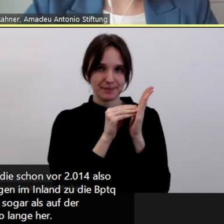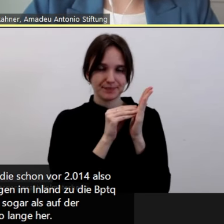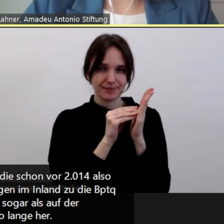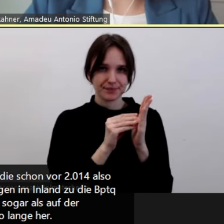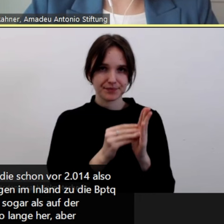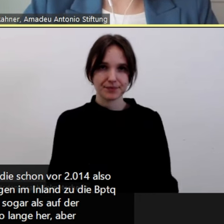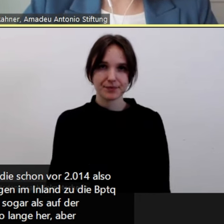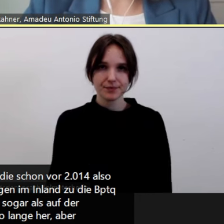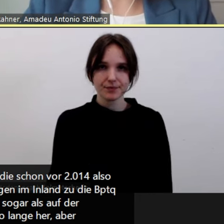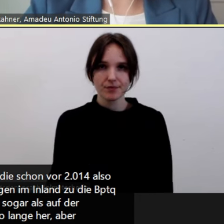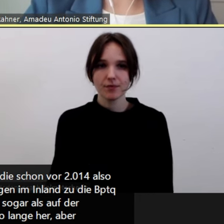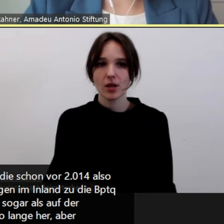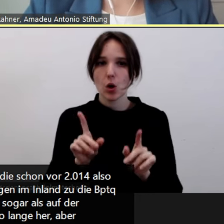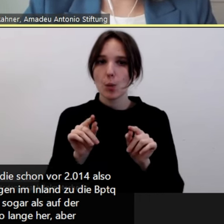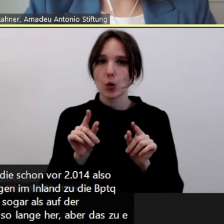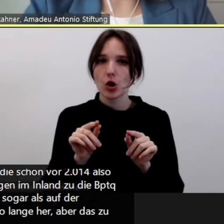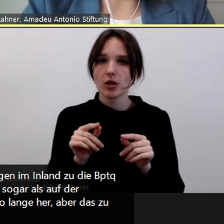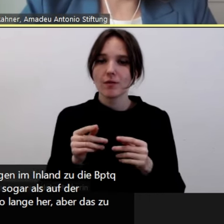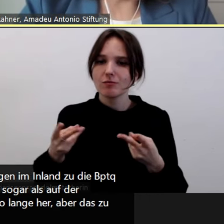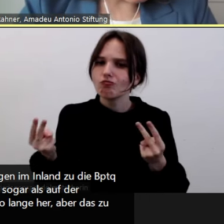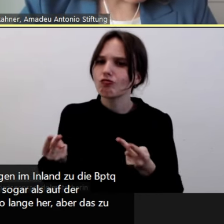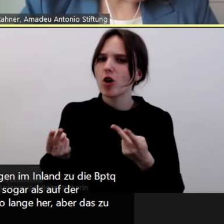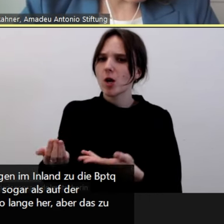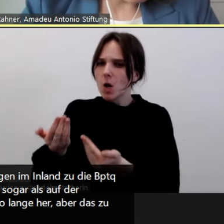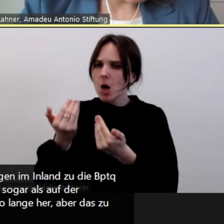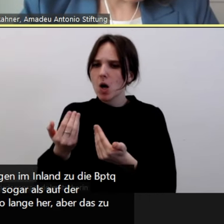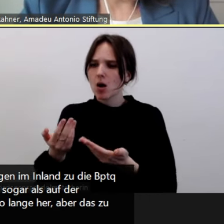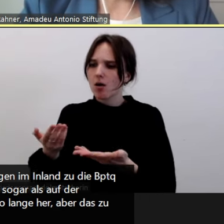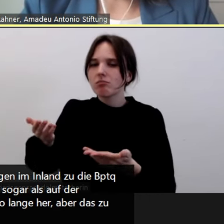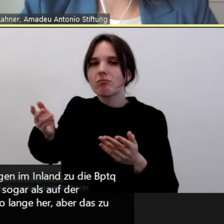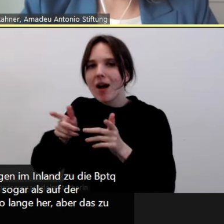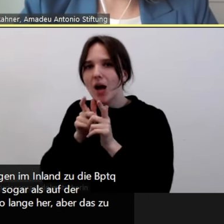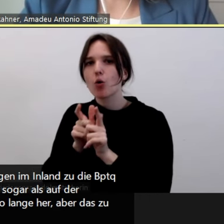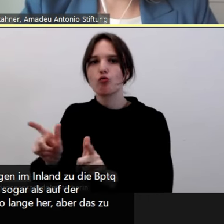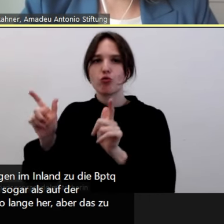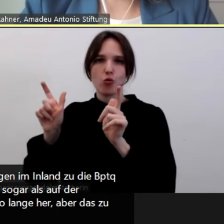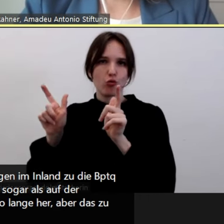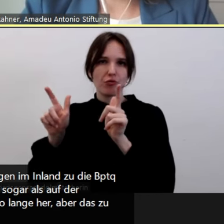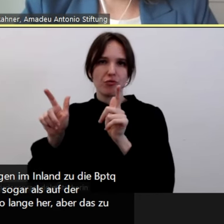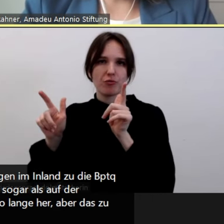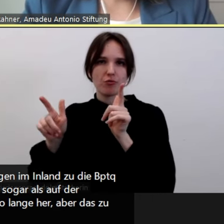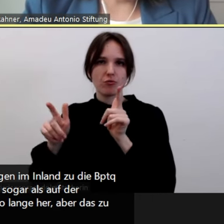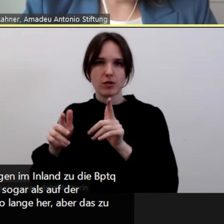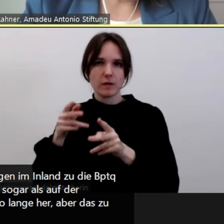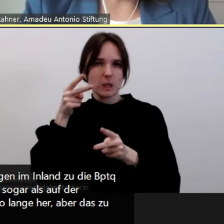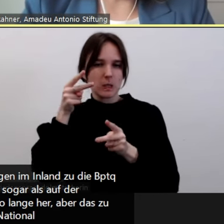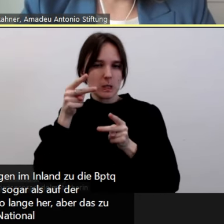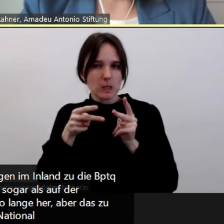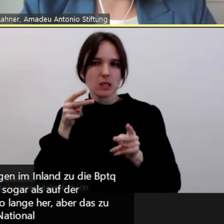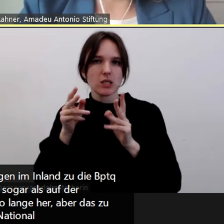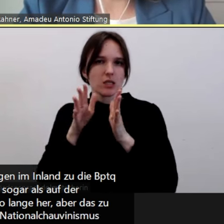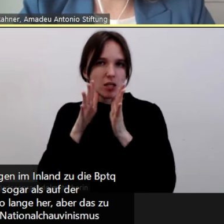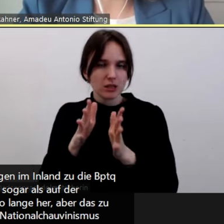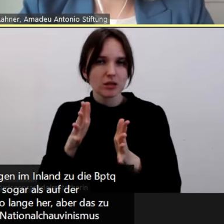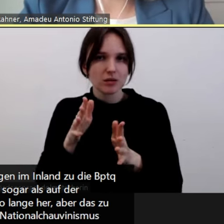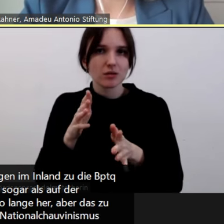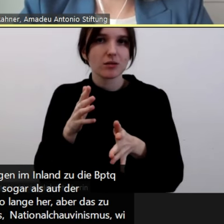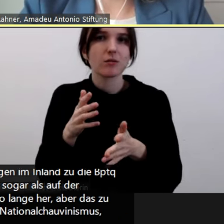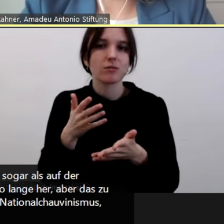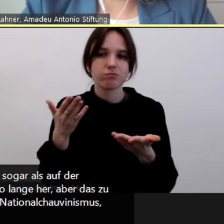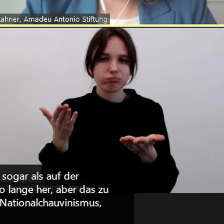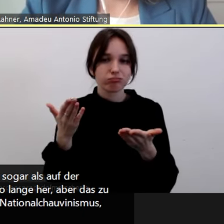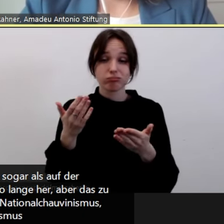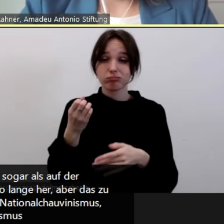Aber das zu einer Mobilisierung, zu einem Nationalismus, Nationalchauvinismus, wie auch immer man das nennt,